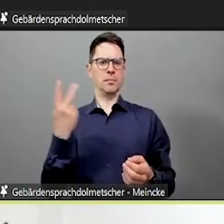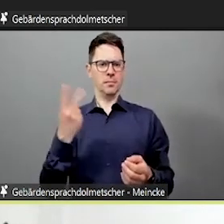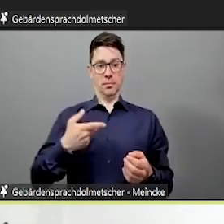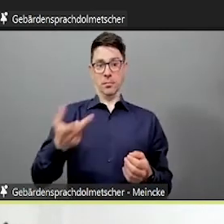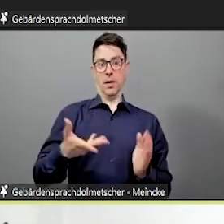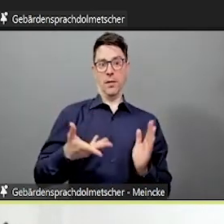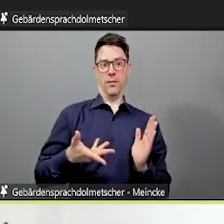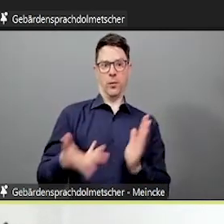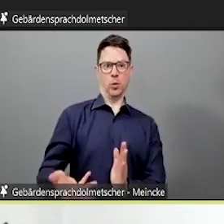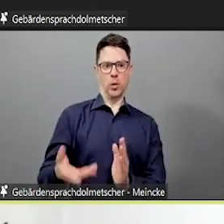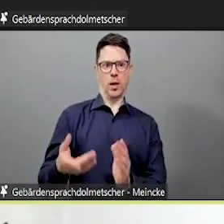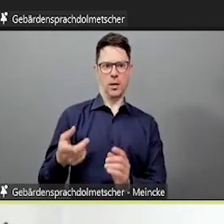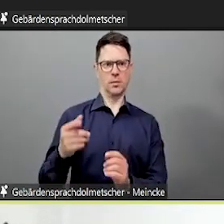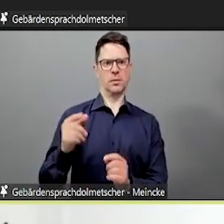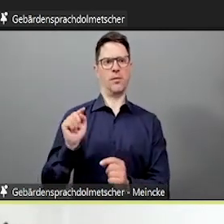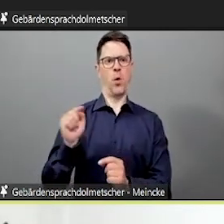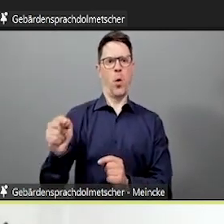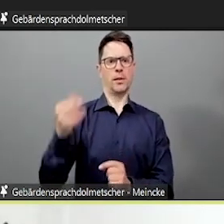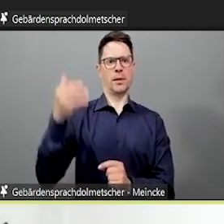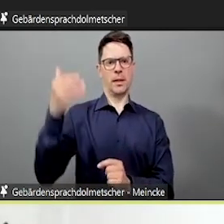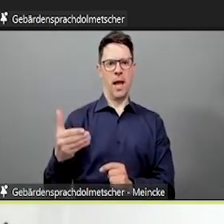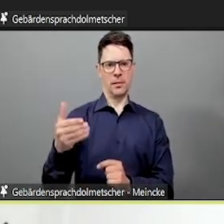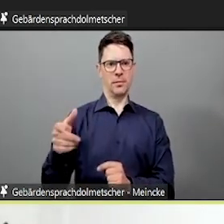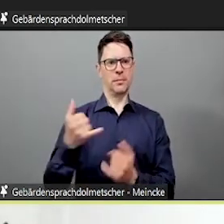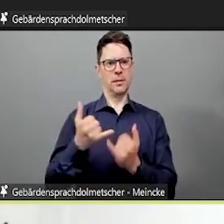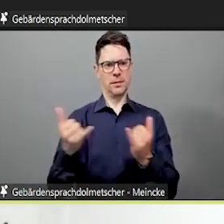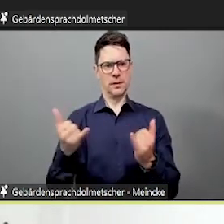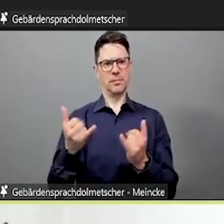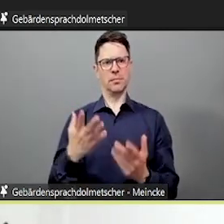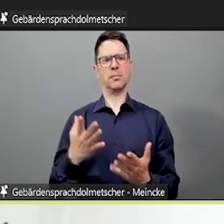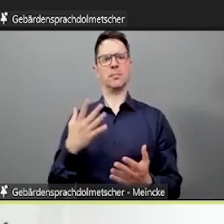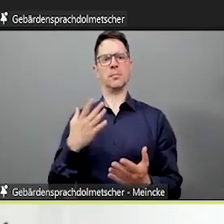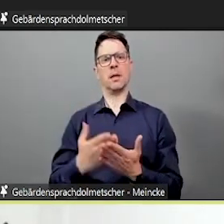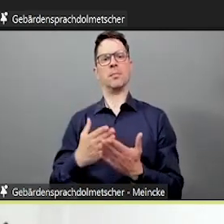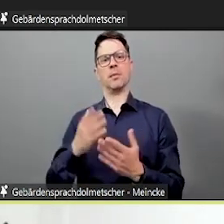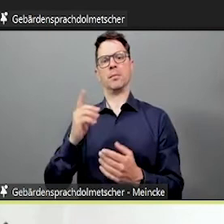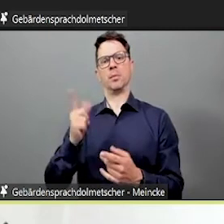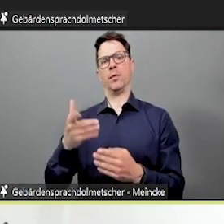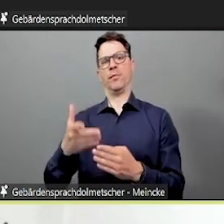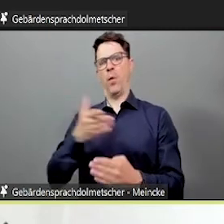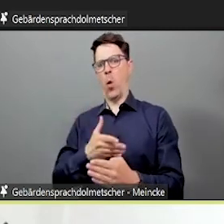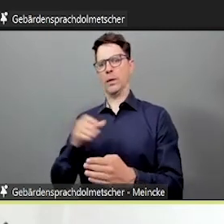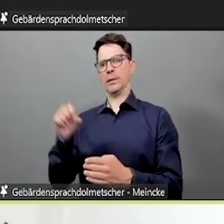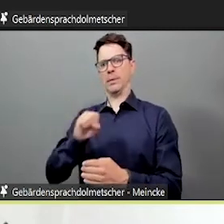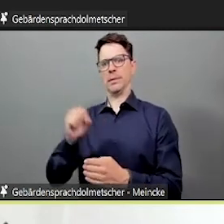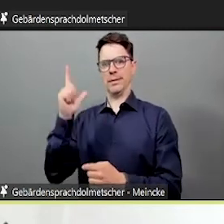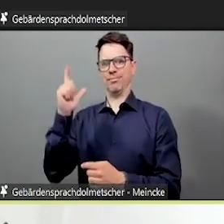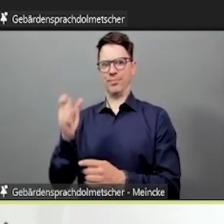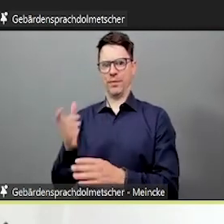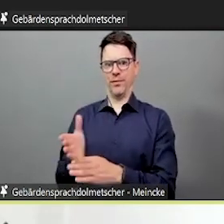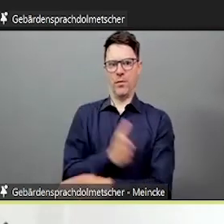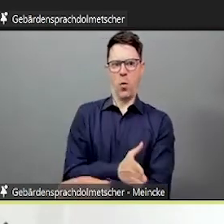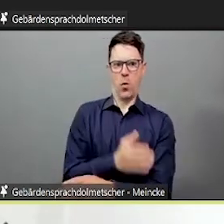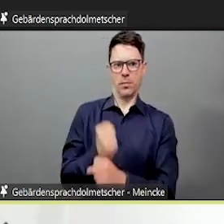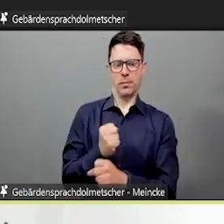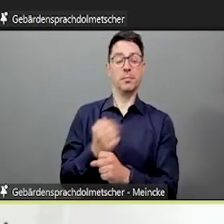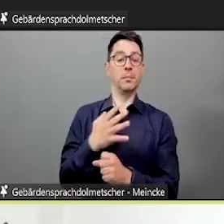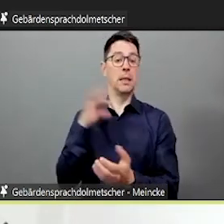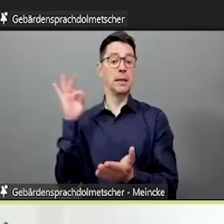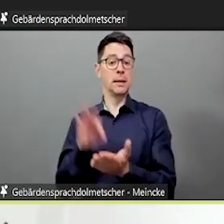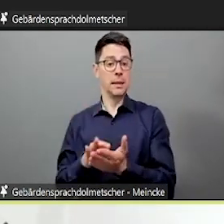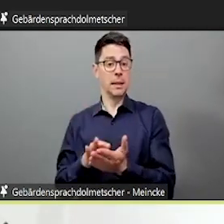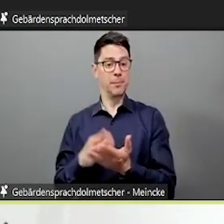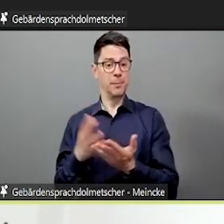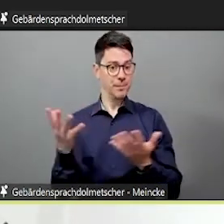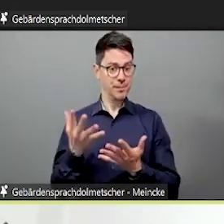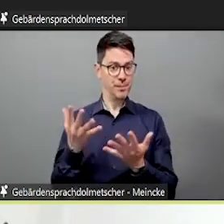was denn in den Vorstellungsbeitrag geschrieben werden soll. Sie können aber auch einen bestimmten Auftrag setzen. Hier so ein paar Beispiele, die ich auch schon